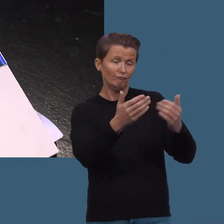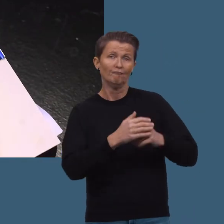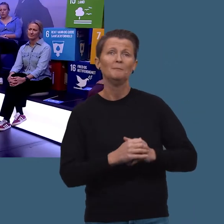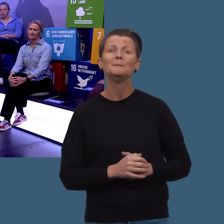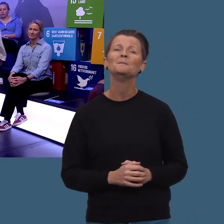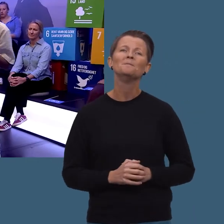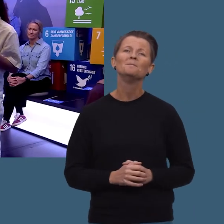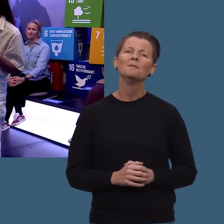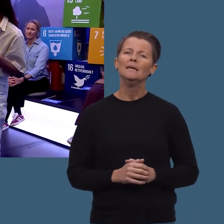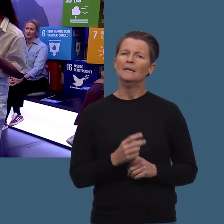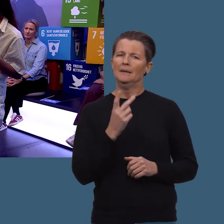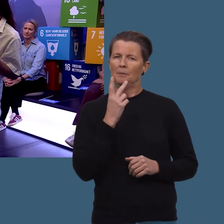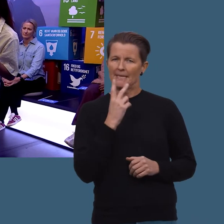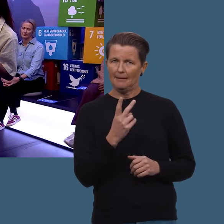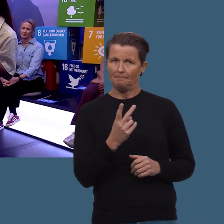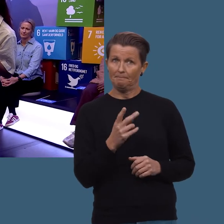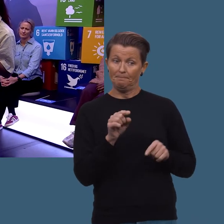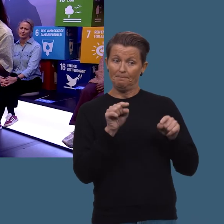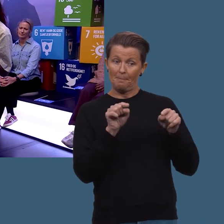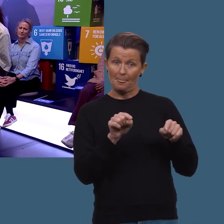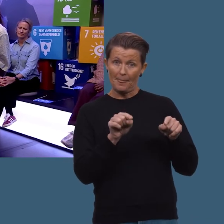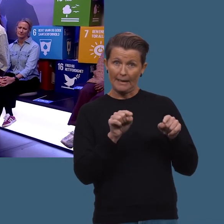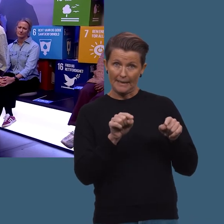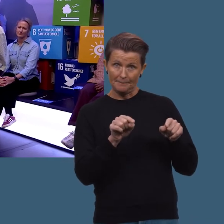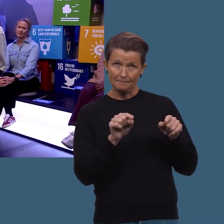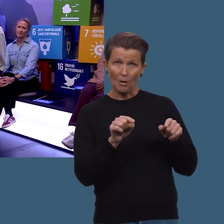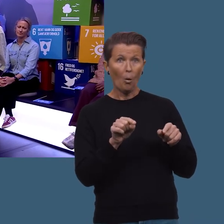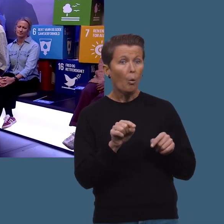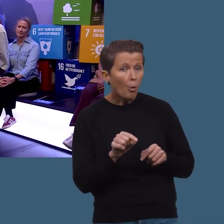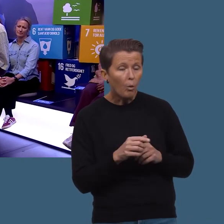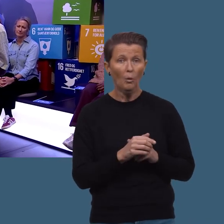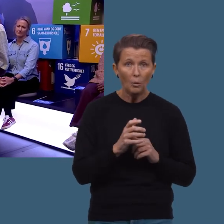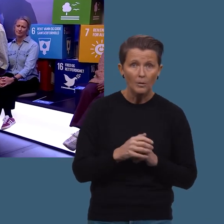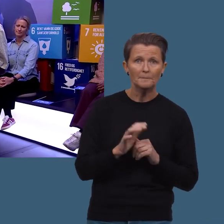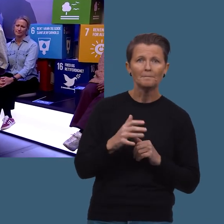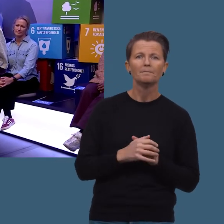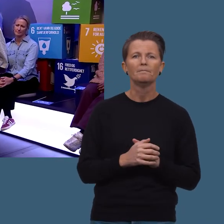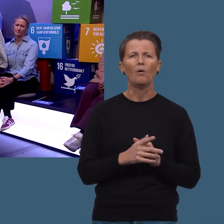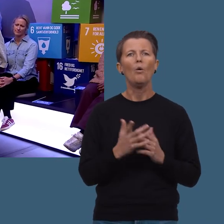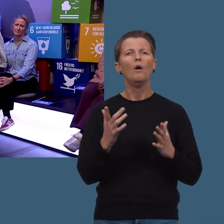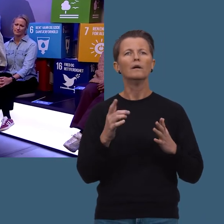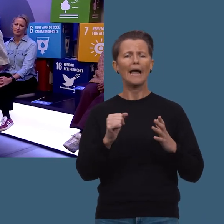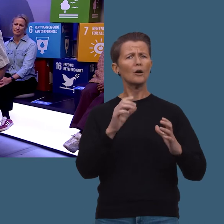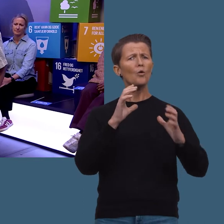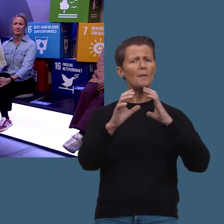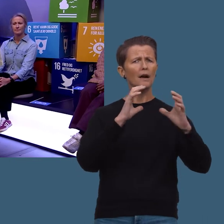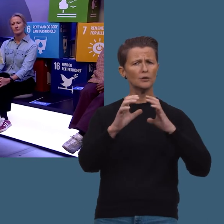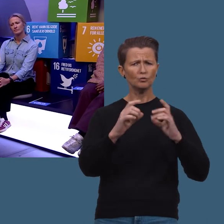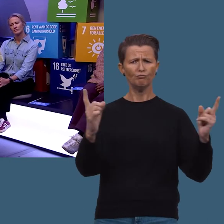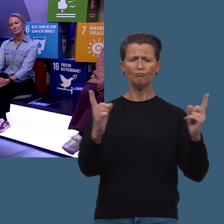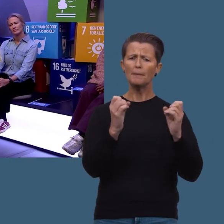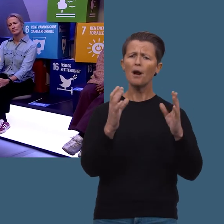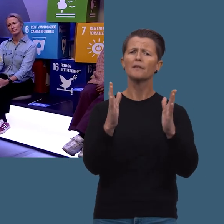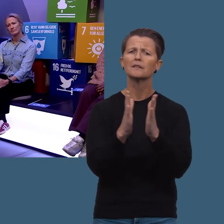det. Skal vi se. Her er det altså... Oi, ok. Kommunikasjon. Noen som